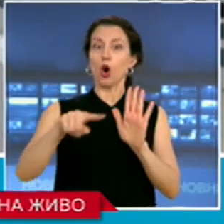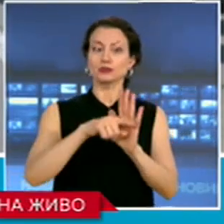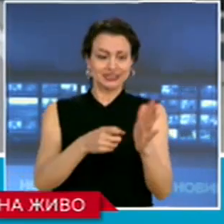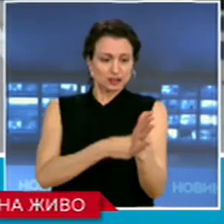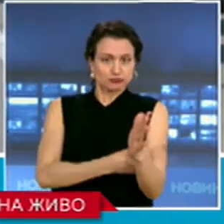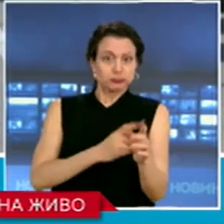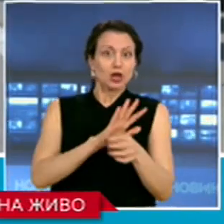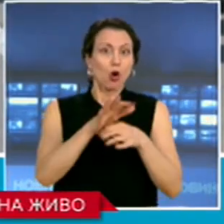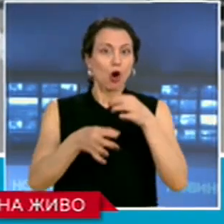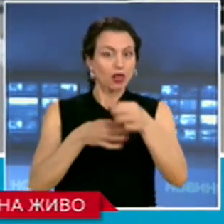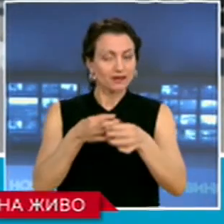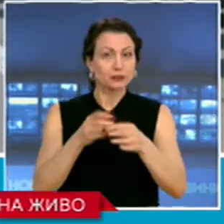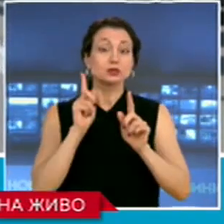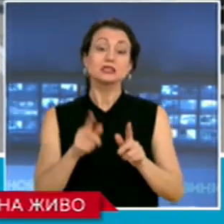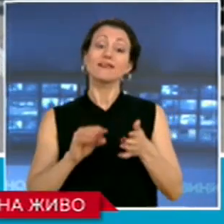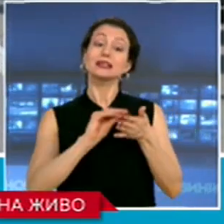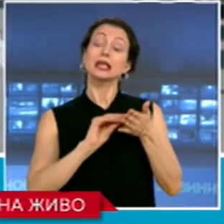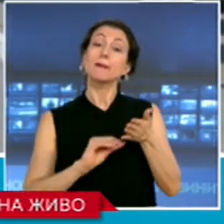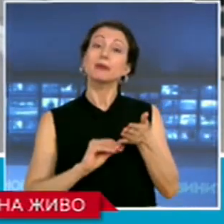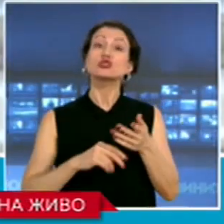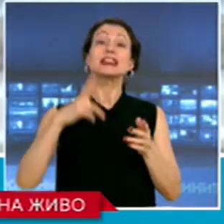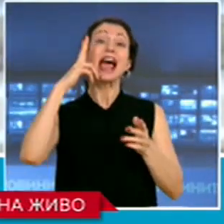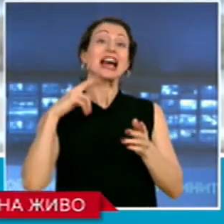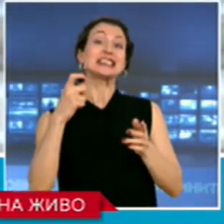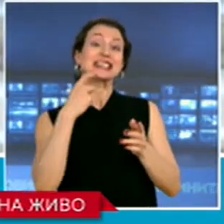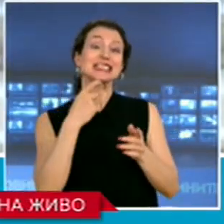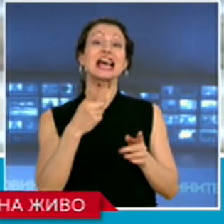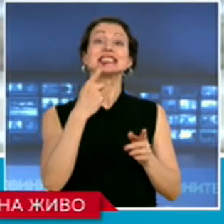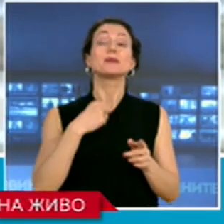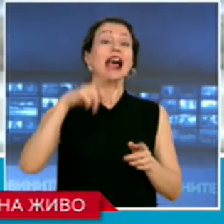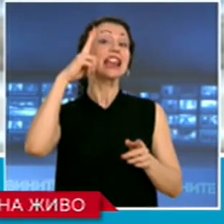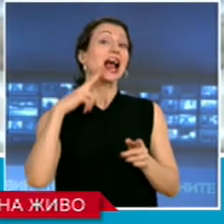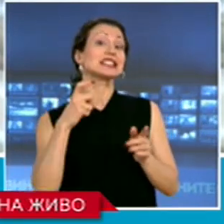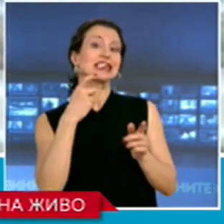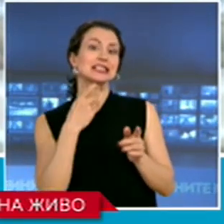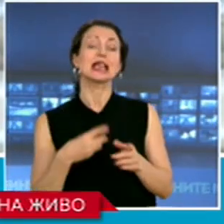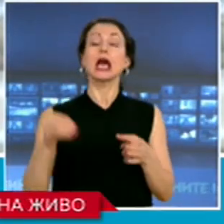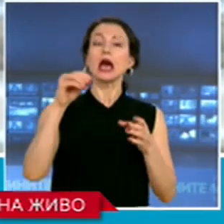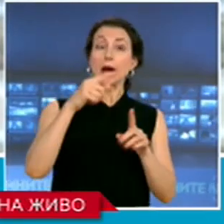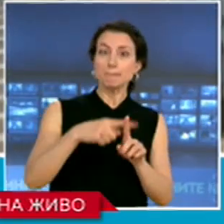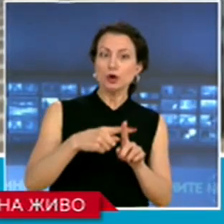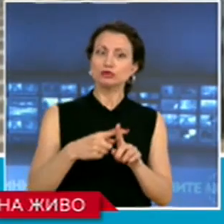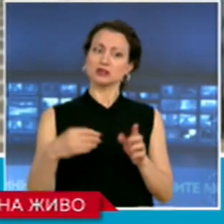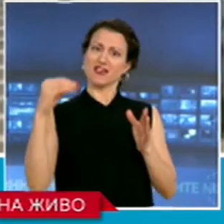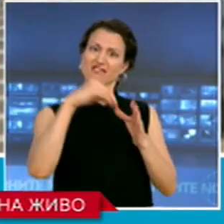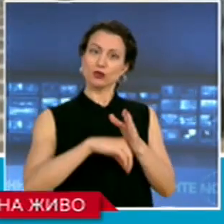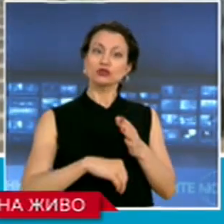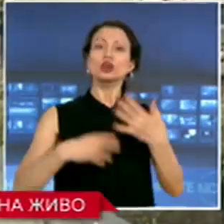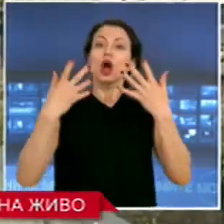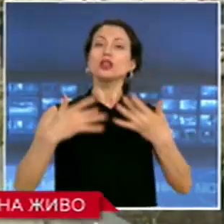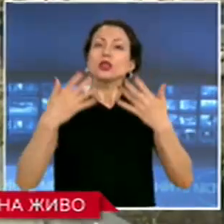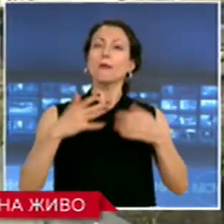представен, трябва да бъде на английски език, с имена на английски език и с номер на личната карта. От гръцките власти предупреждат, че